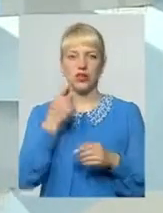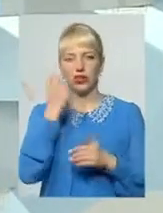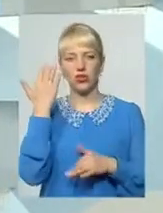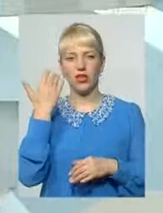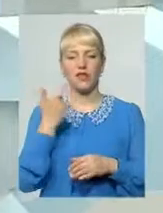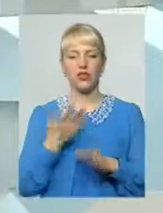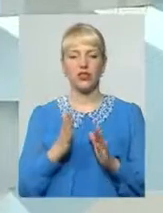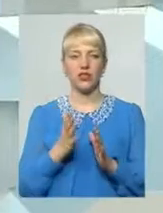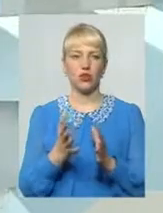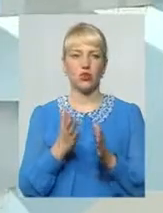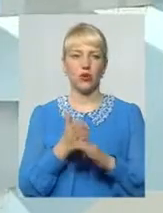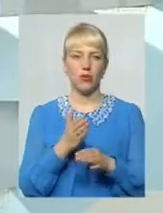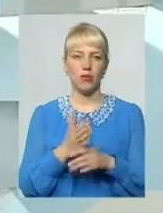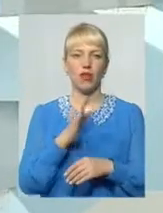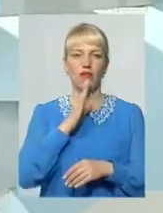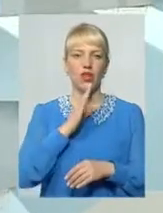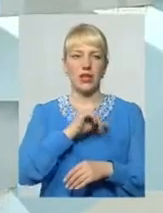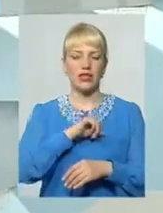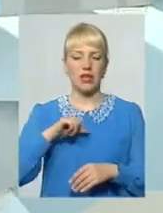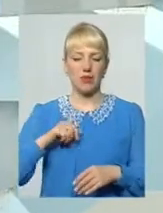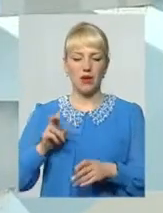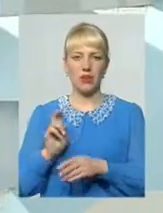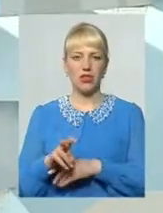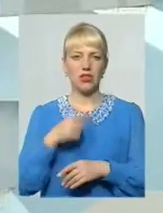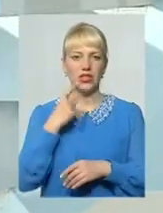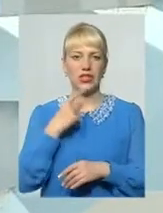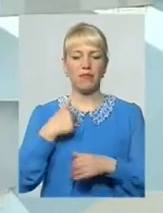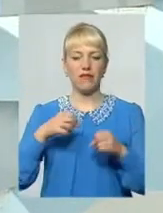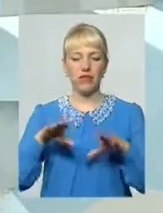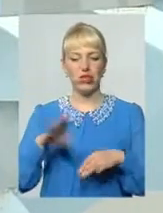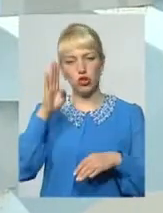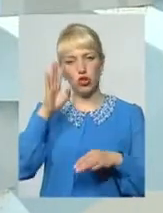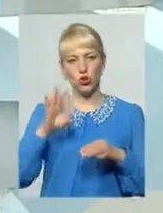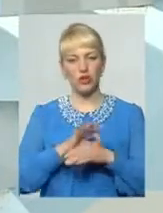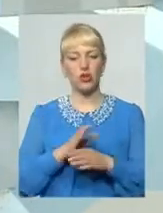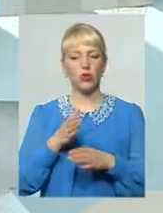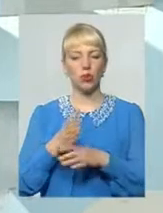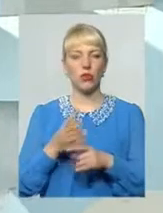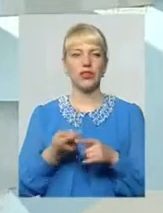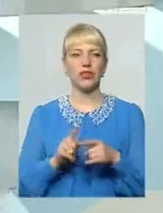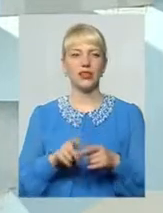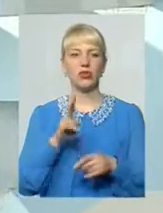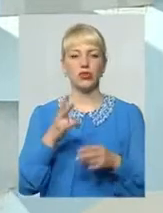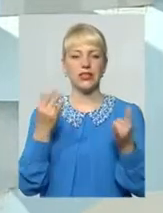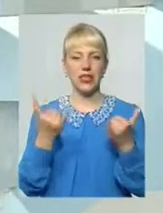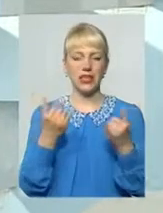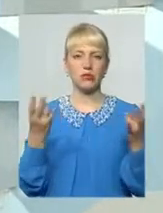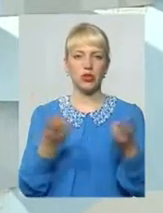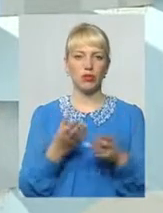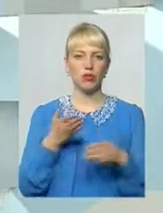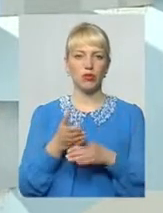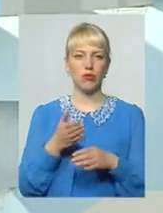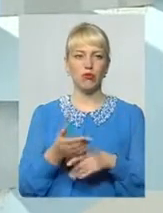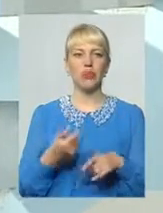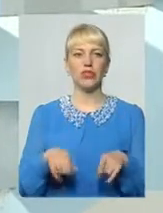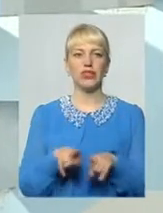допомагали А це вона сама прийшла і каже Ми вирішили з чоловіком допомогти тим, хто зараз потребує допомоги І знаєте,